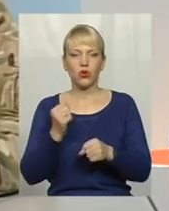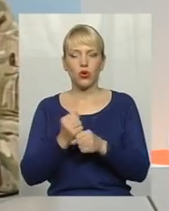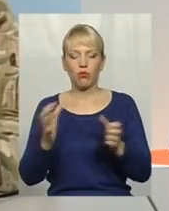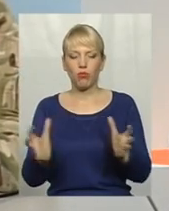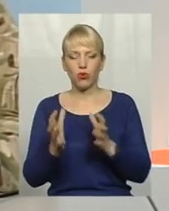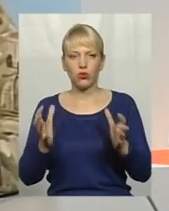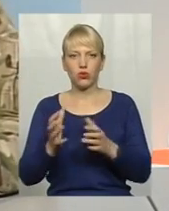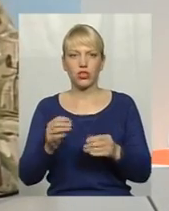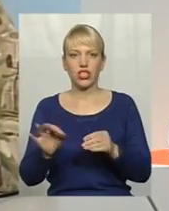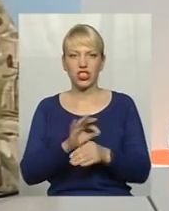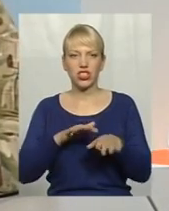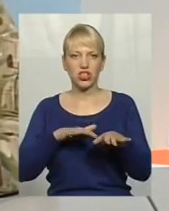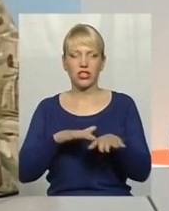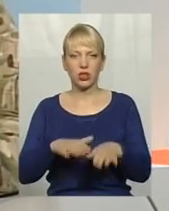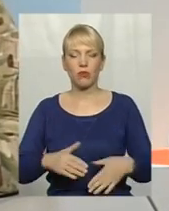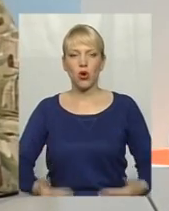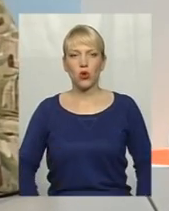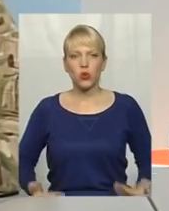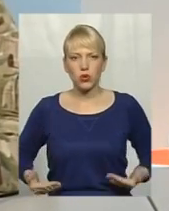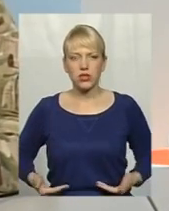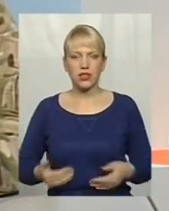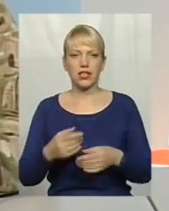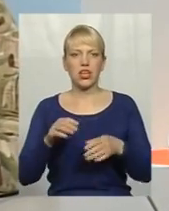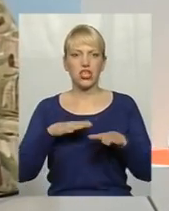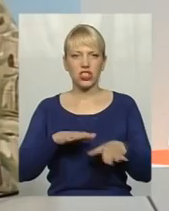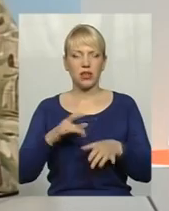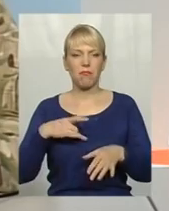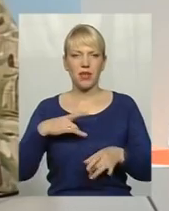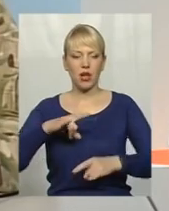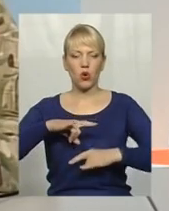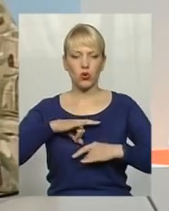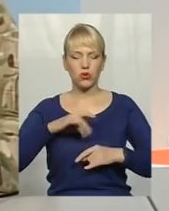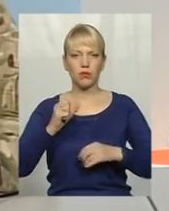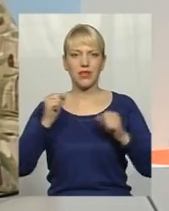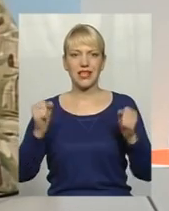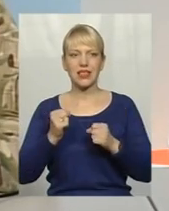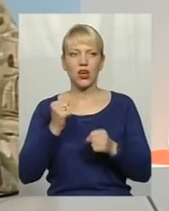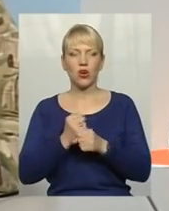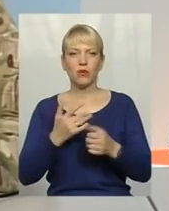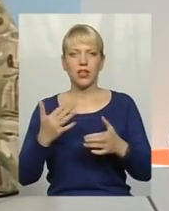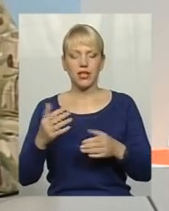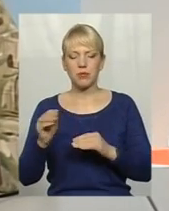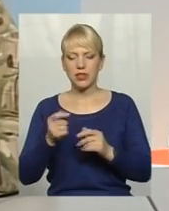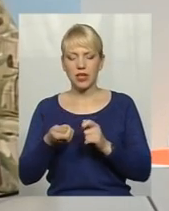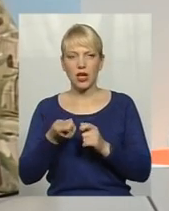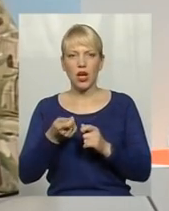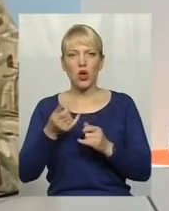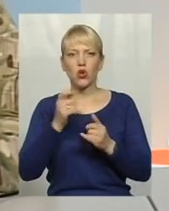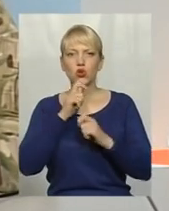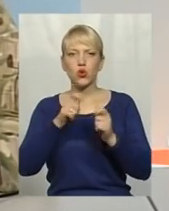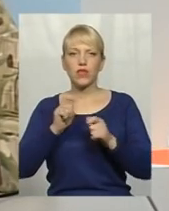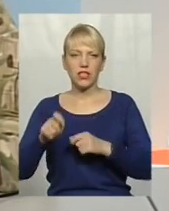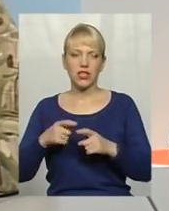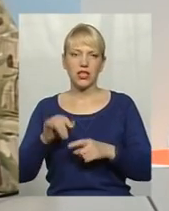труси, шиємо білі костюми на зиму, шиємо, робимо різні сувеніри, але мало того, то ще